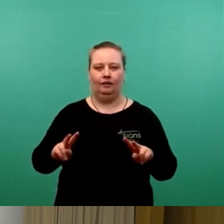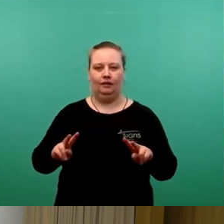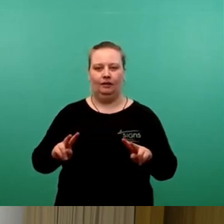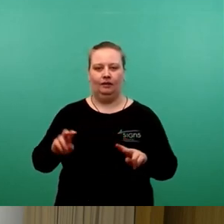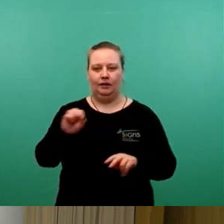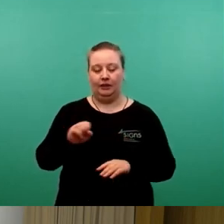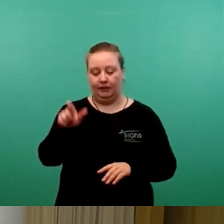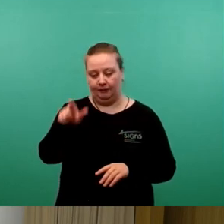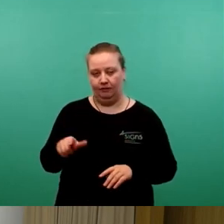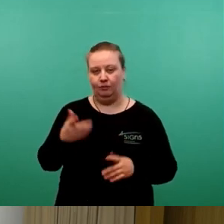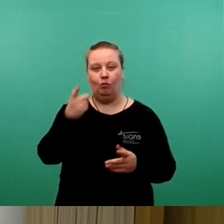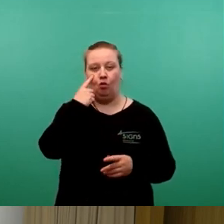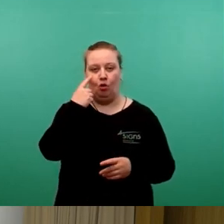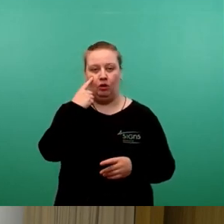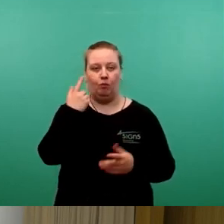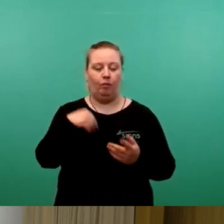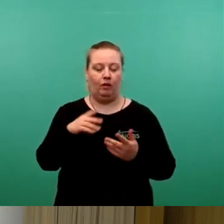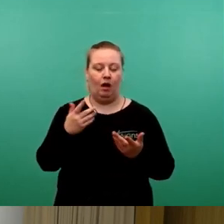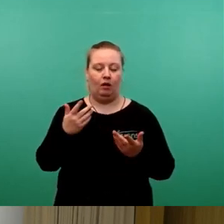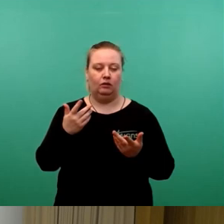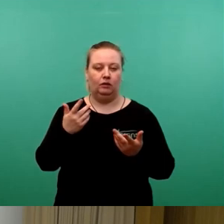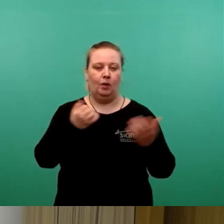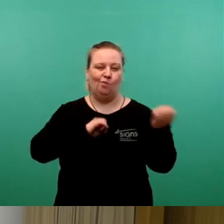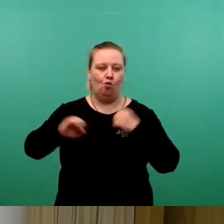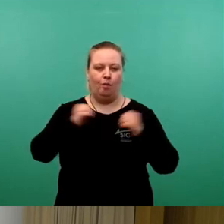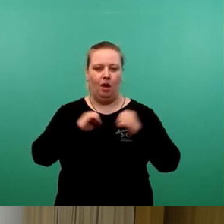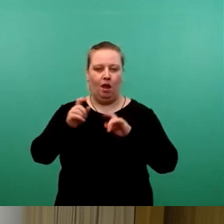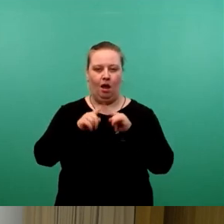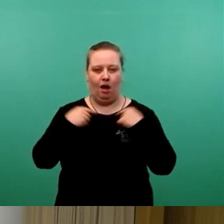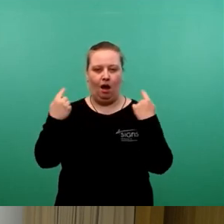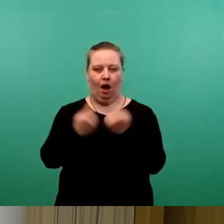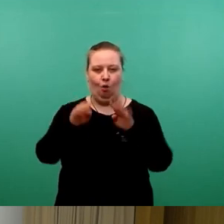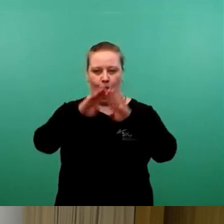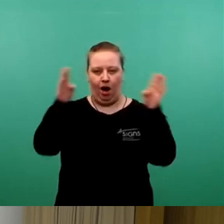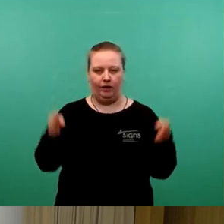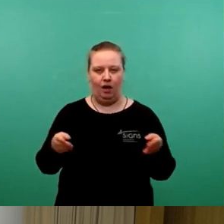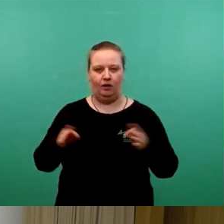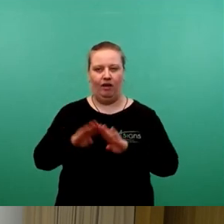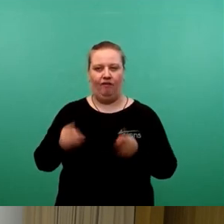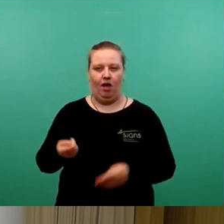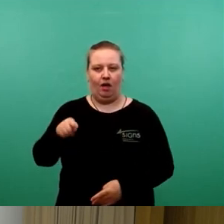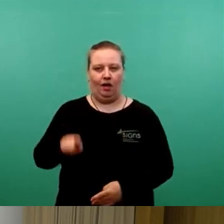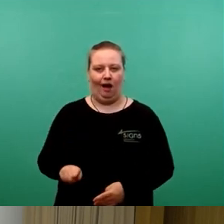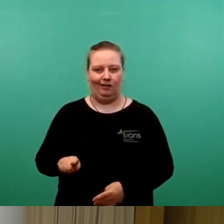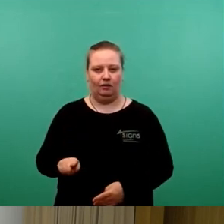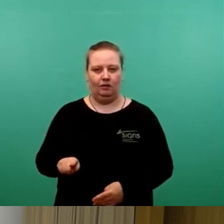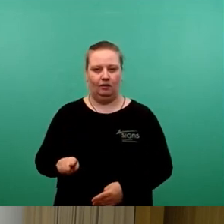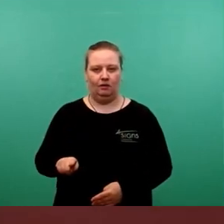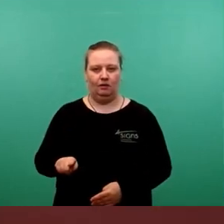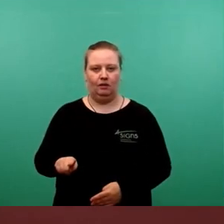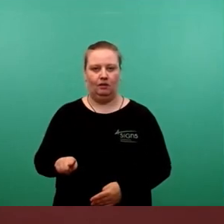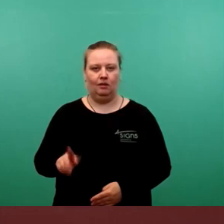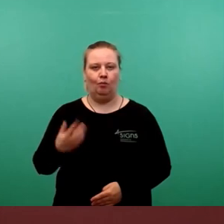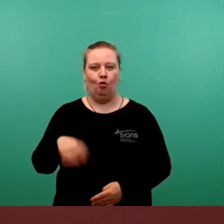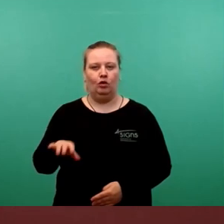mit der Beschaffung und Errichtung der mobilen Raumeinheit am Standort am Werk 1 wurde die städtische Stesat GmbH